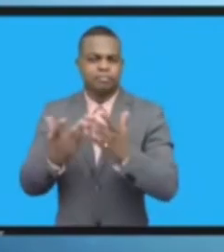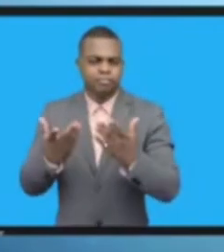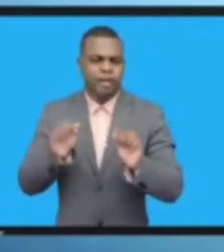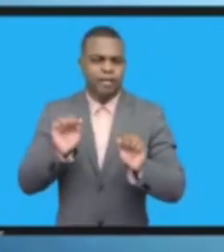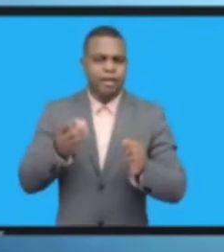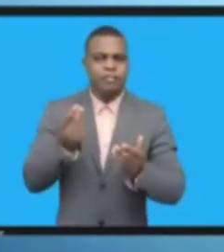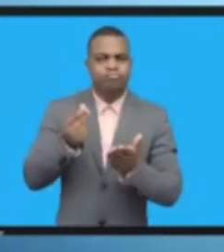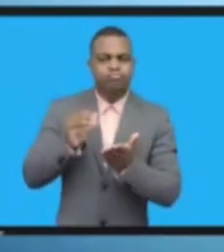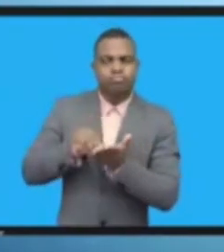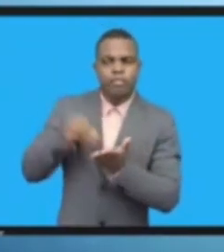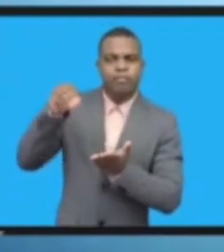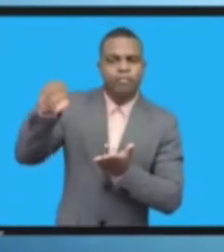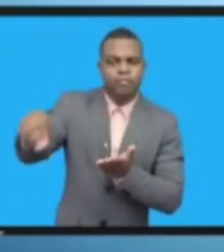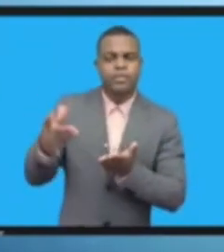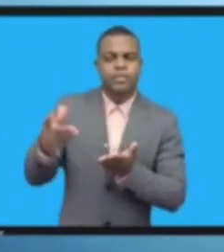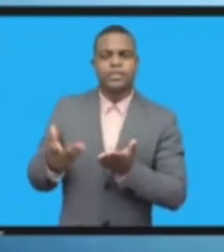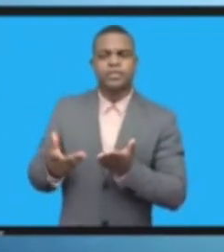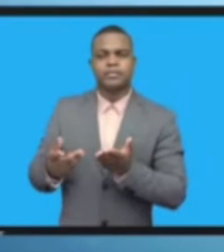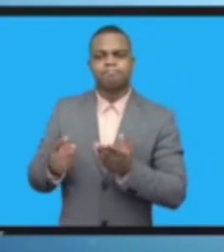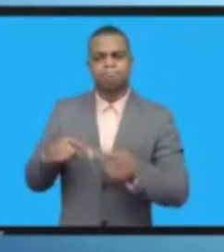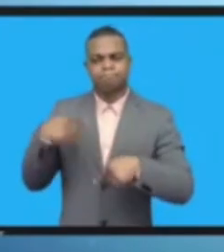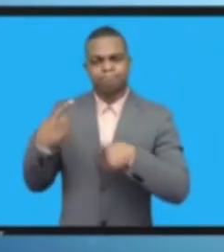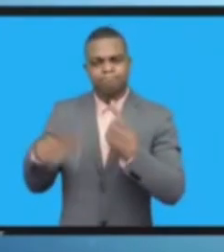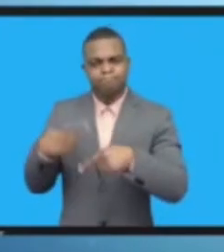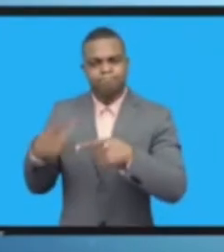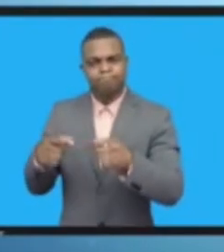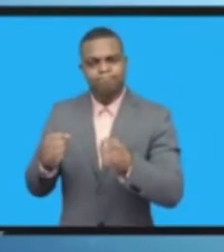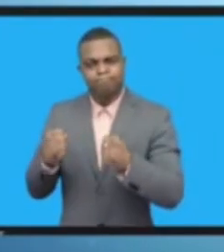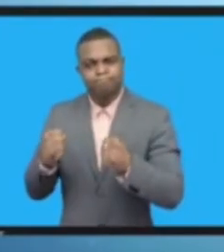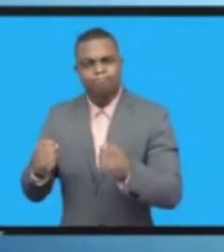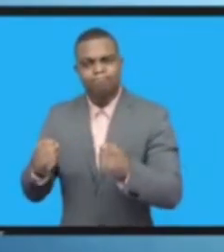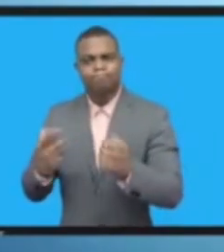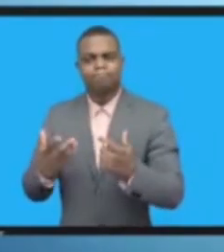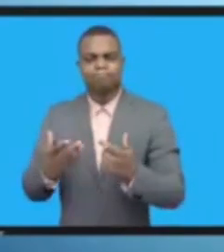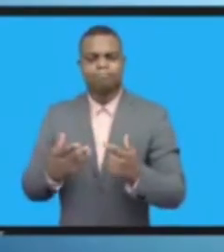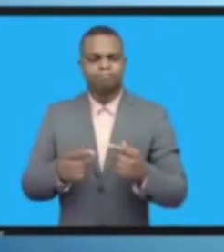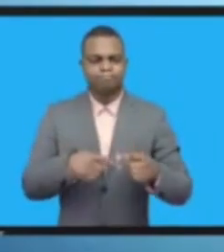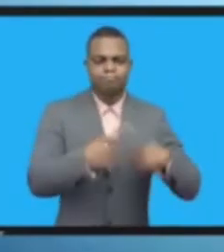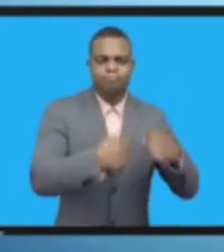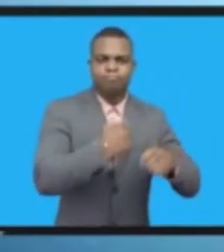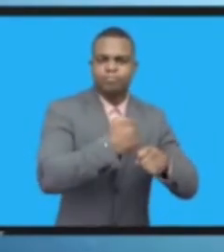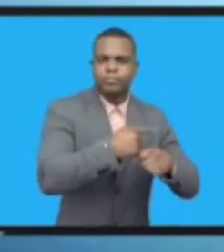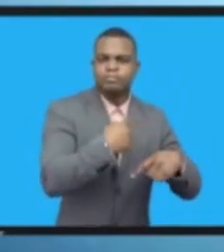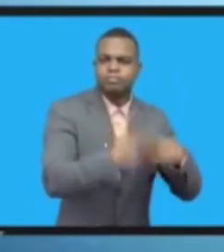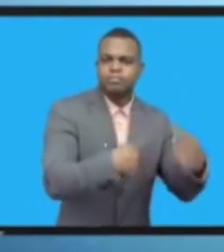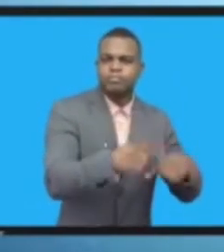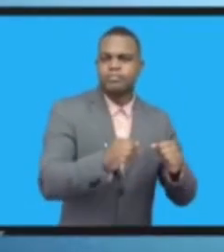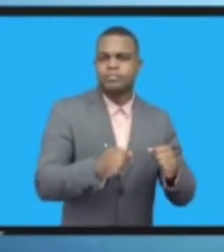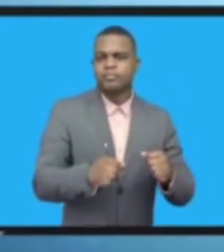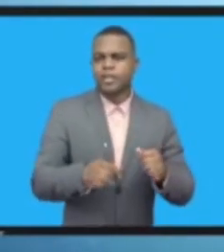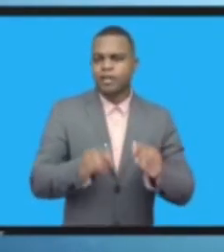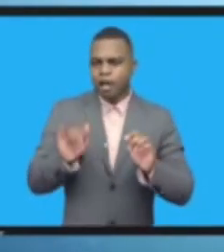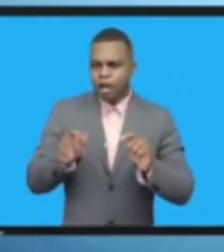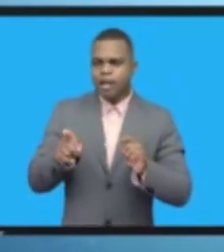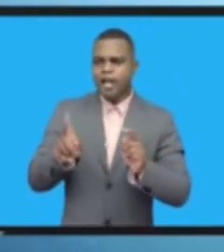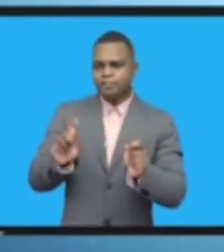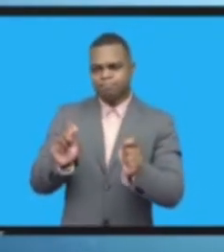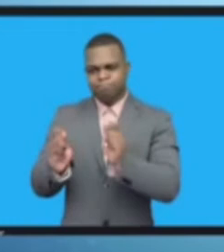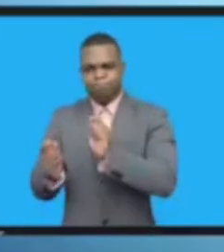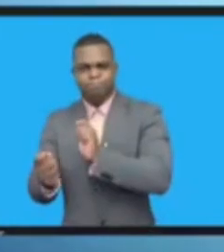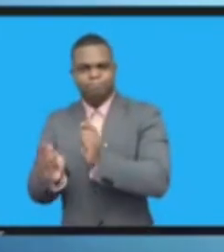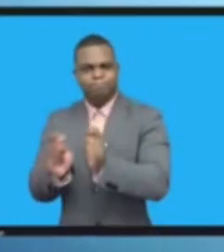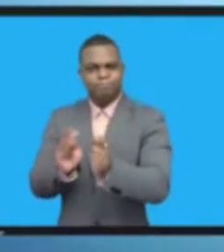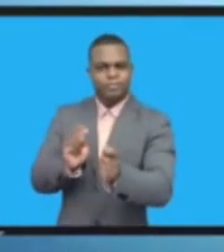المنخفضة والقدرة على المقاومة والاستدامة التشغيلية وقدرة على